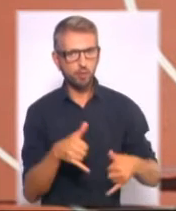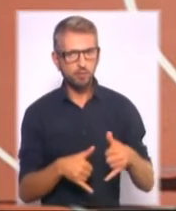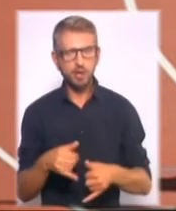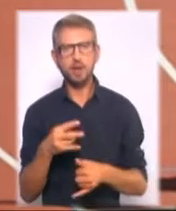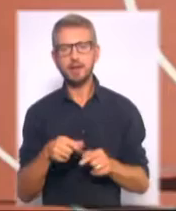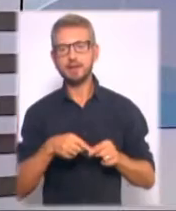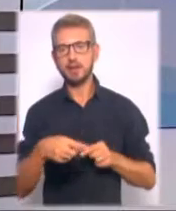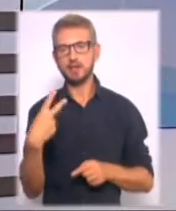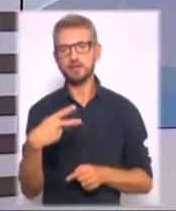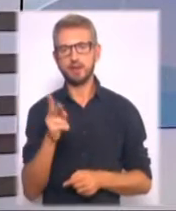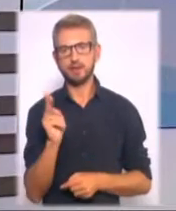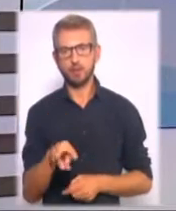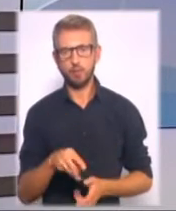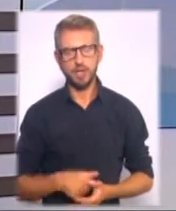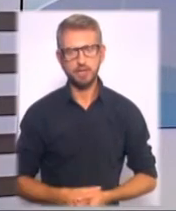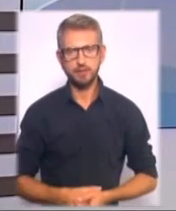20 кілометрів.